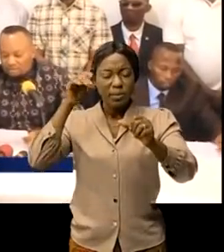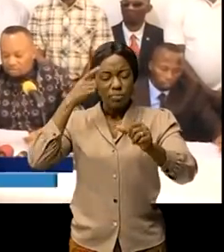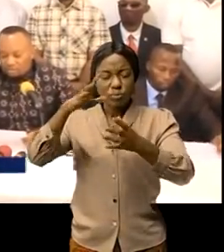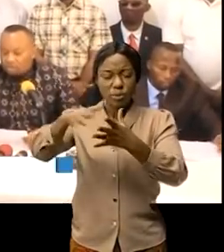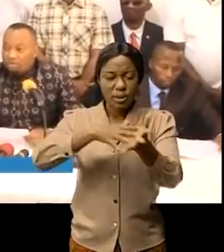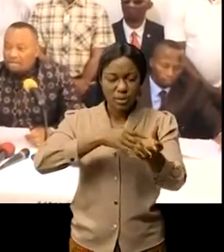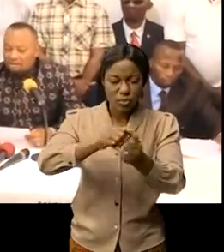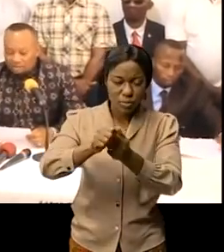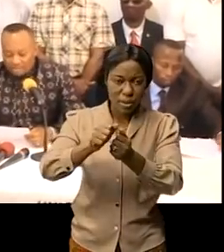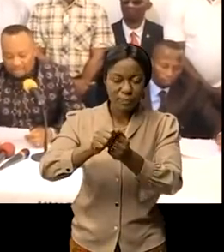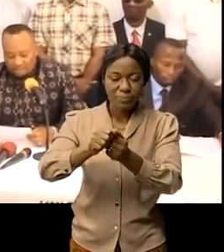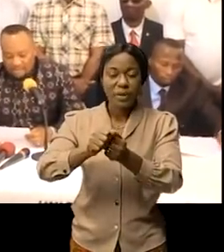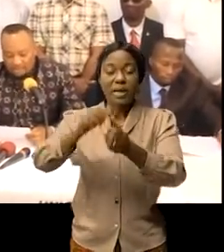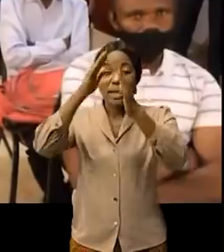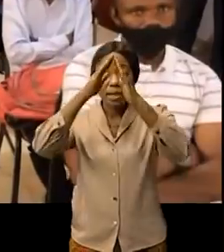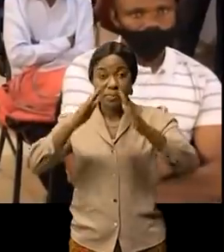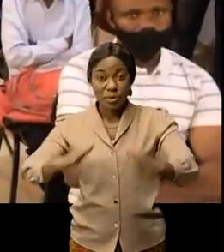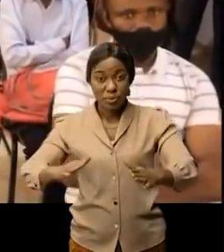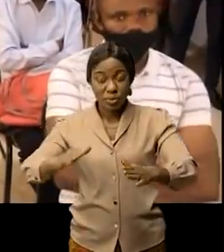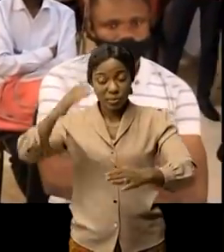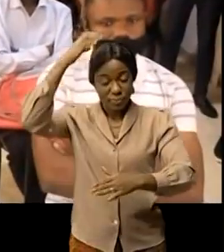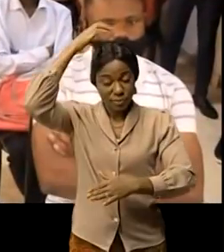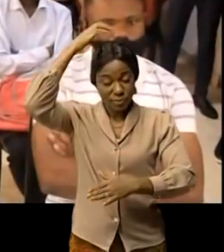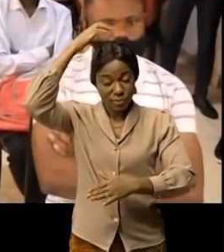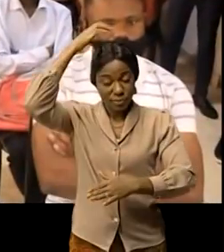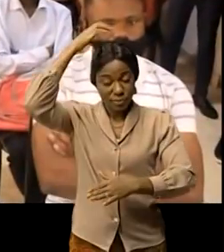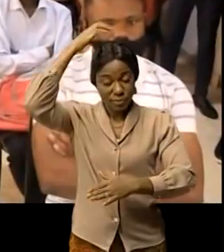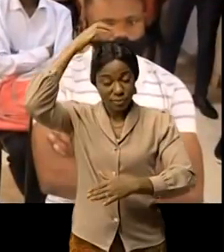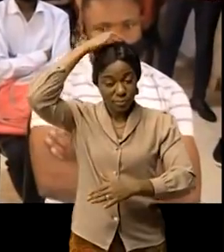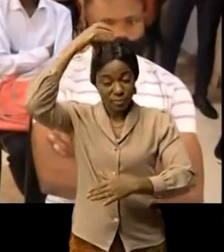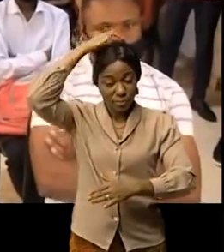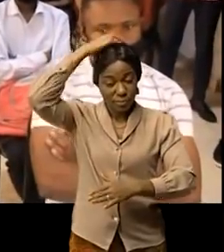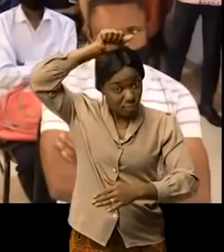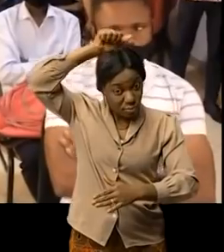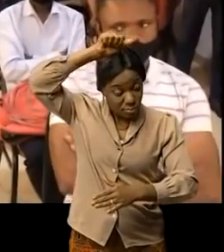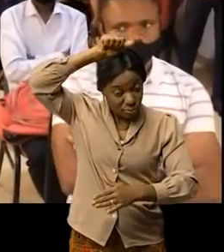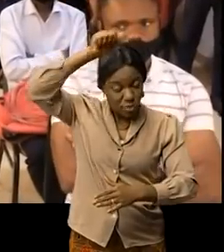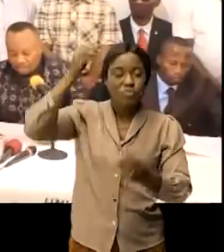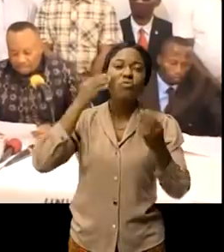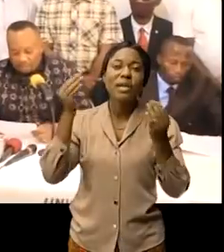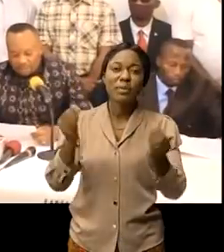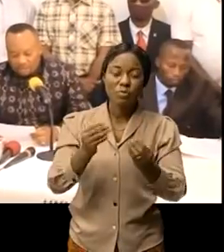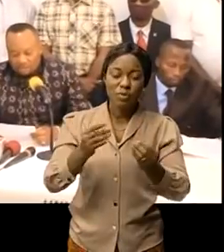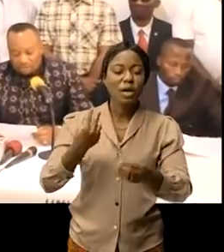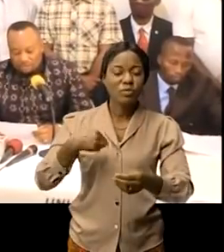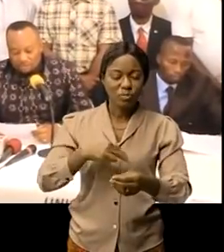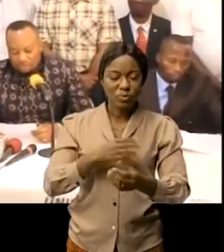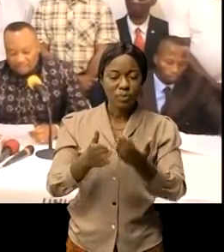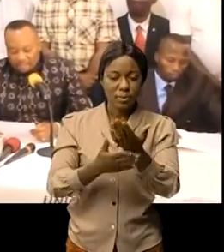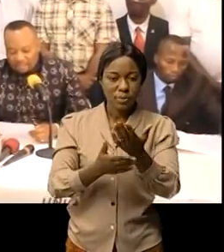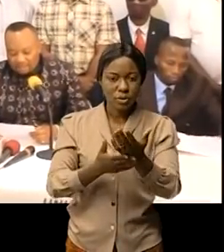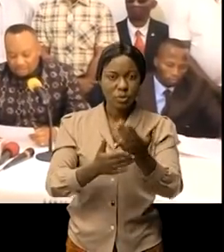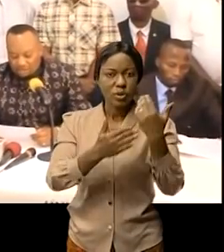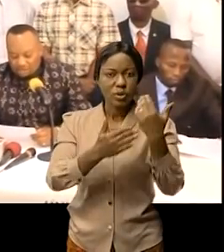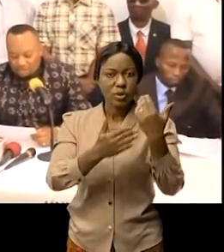son éminence le cardinal Ambongo c'est pourquoi nous demandons aux autorités compétentes de